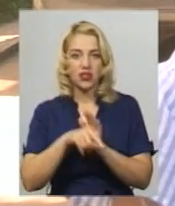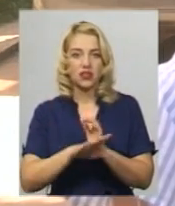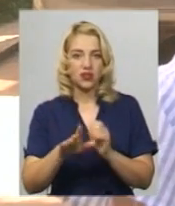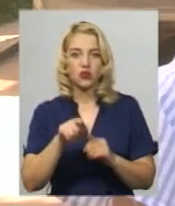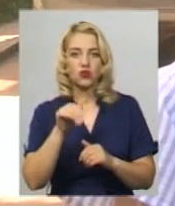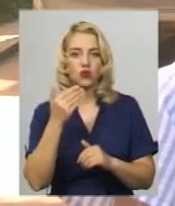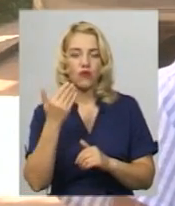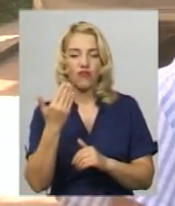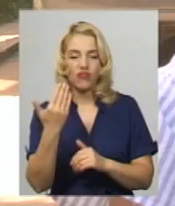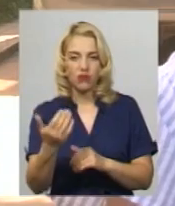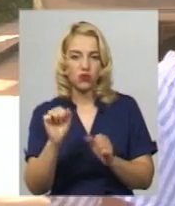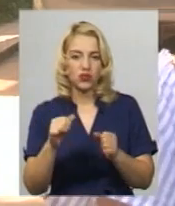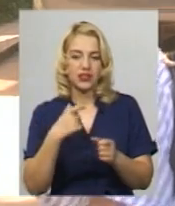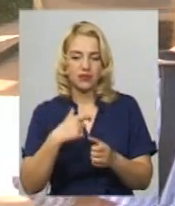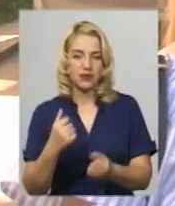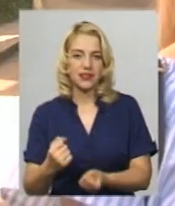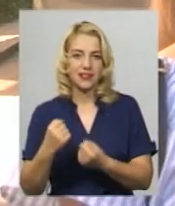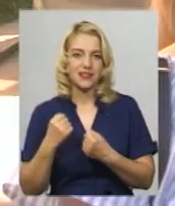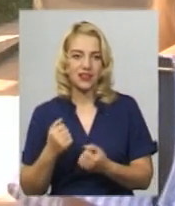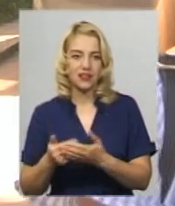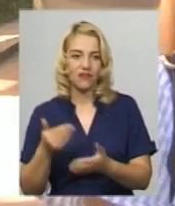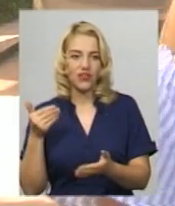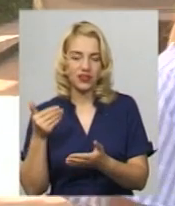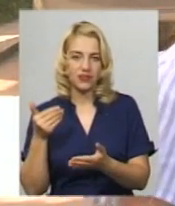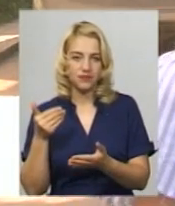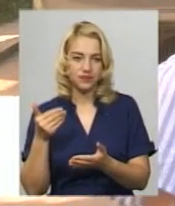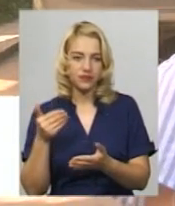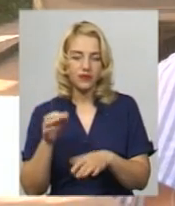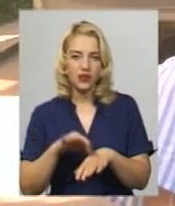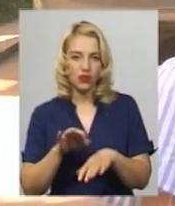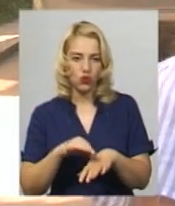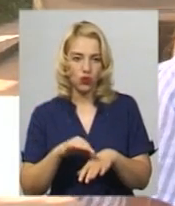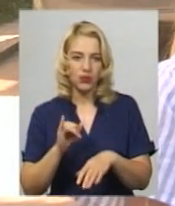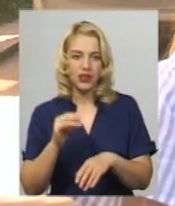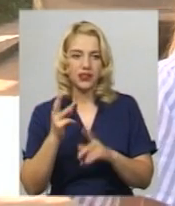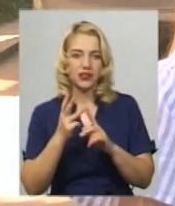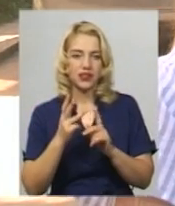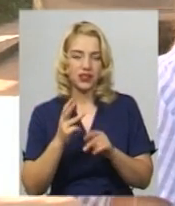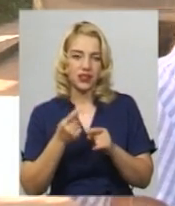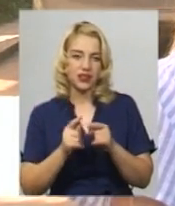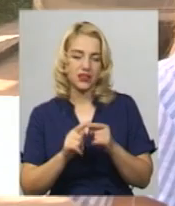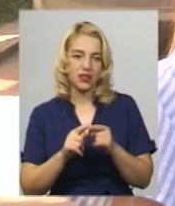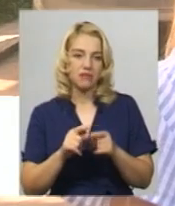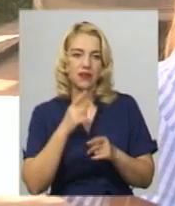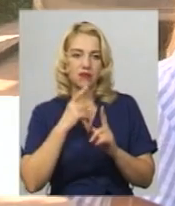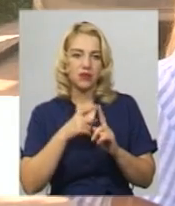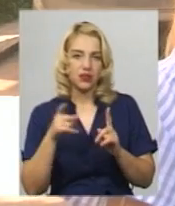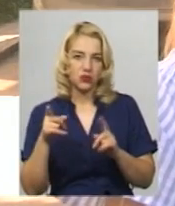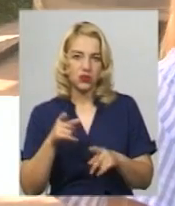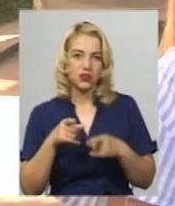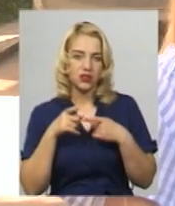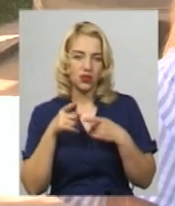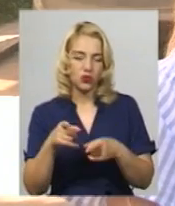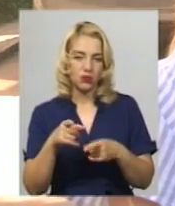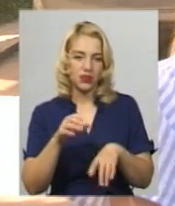хвороби. І третє – це період загрози